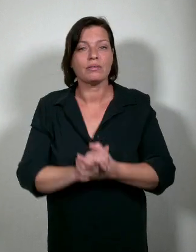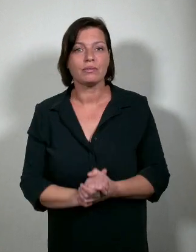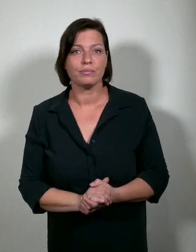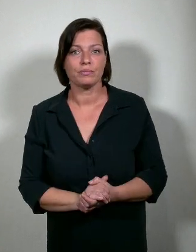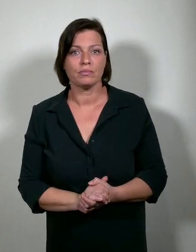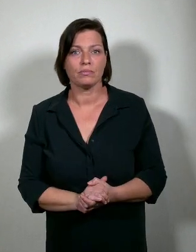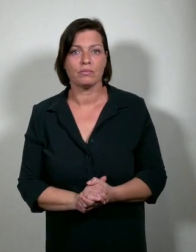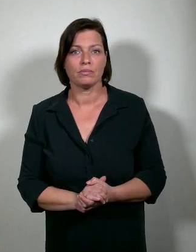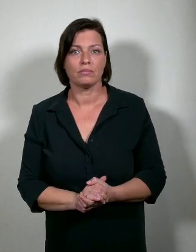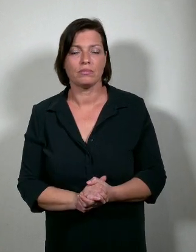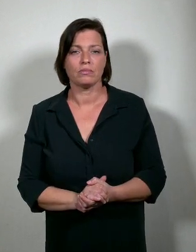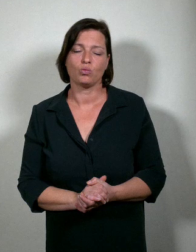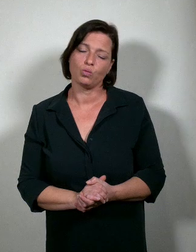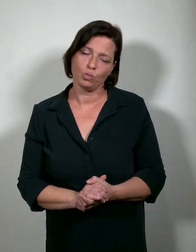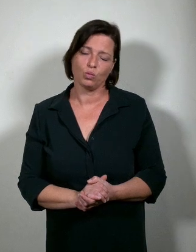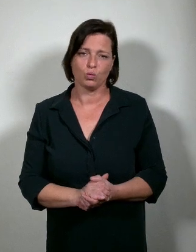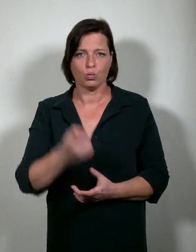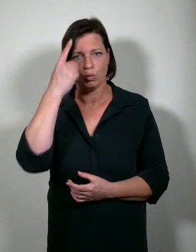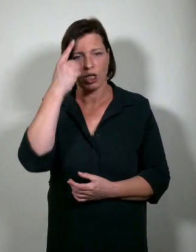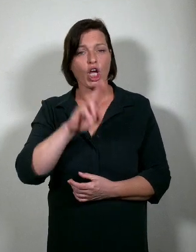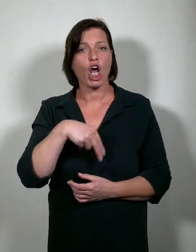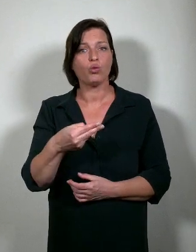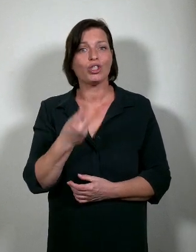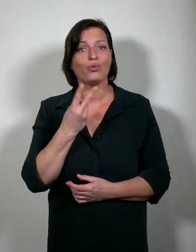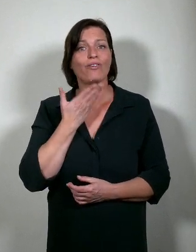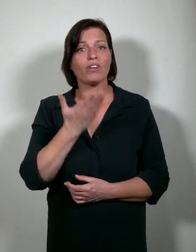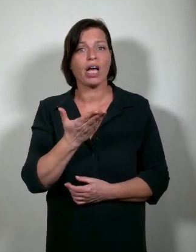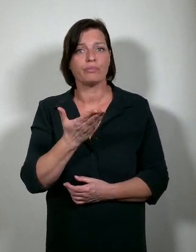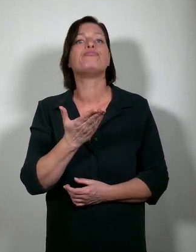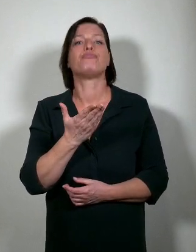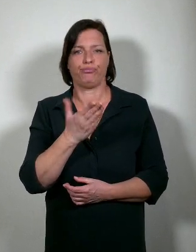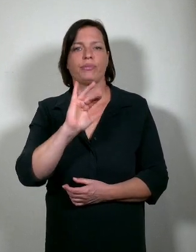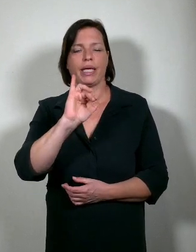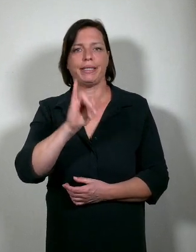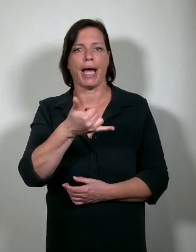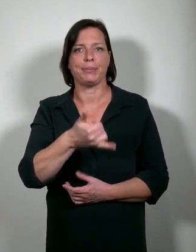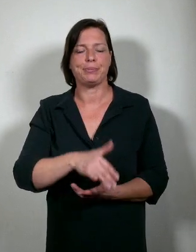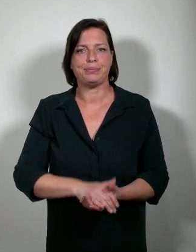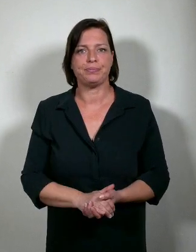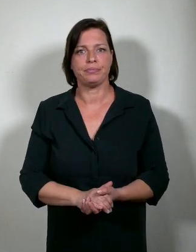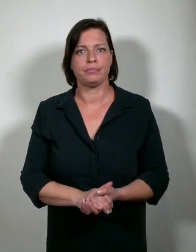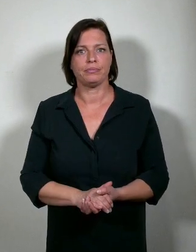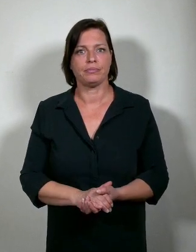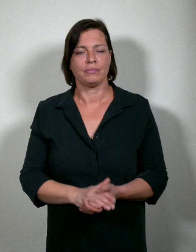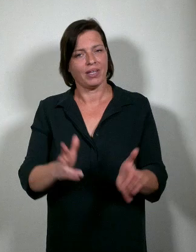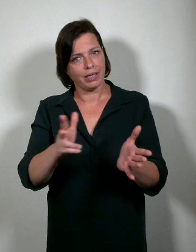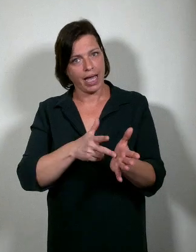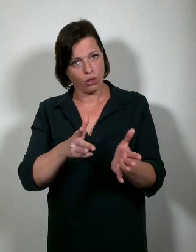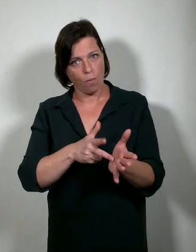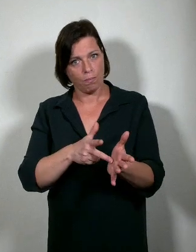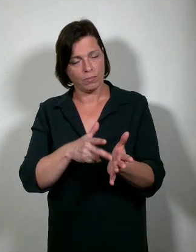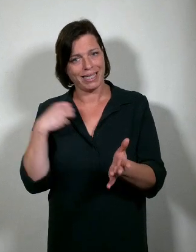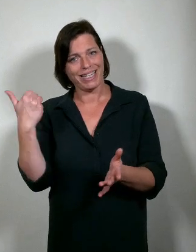Ik meen dat het antwoord op beide vragen ja is. Ik roep u daarom